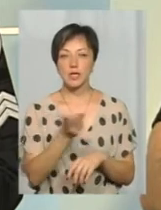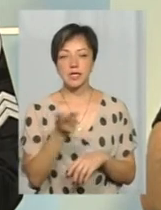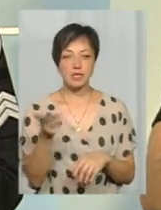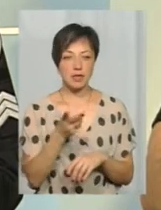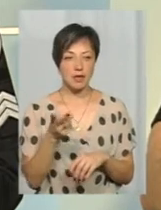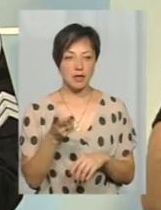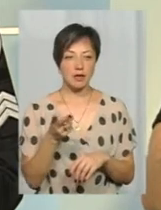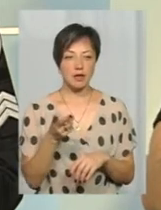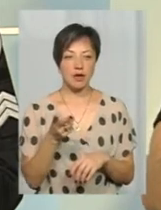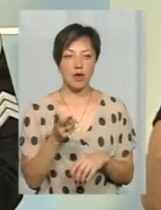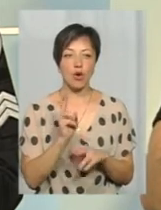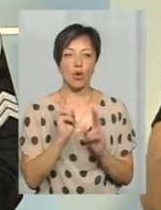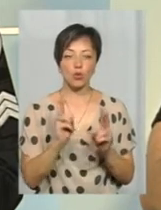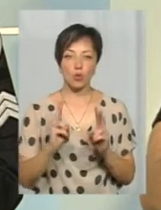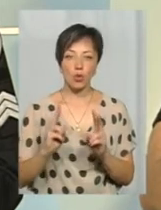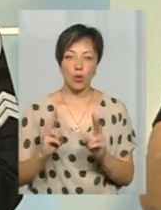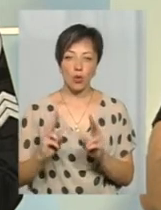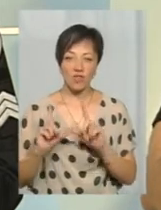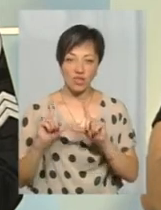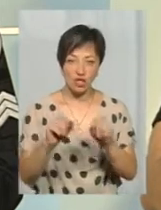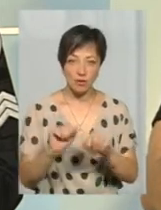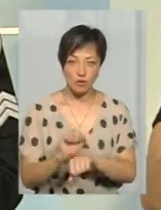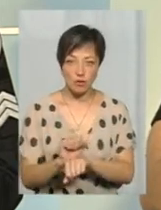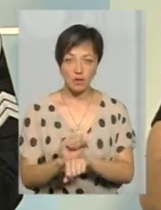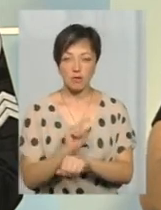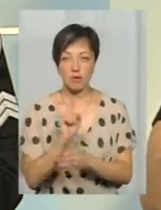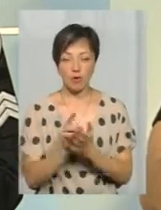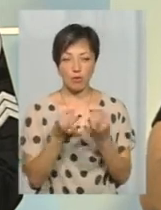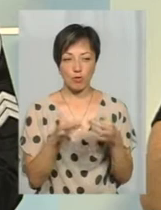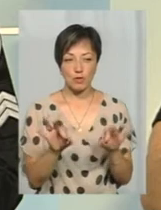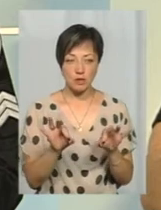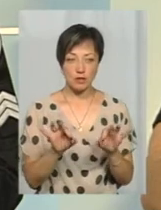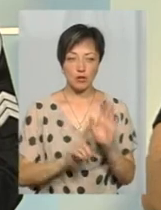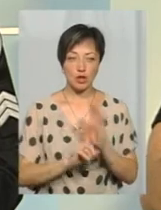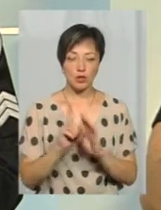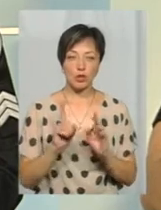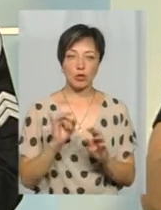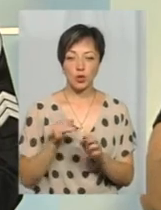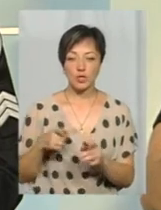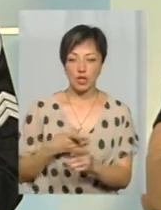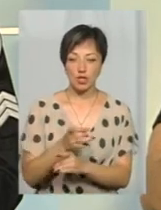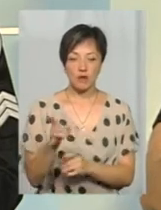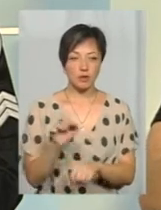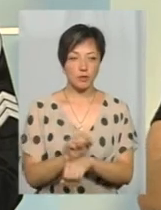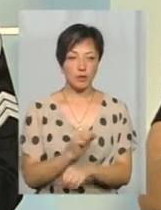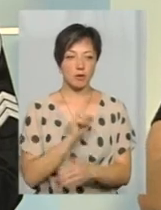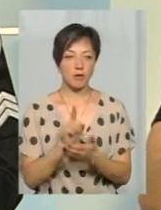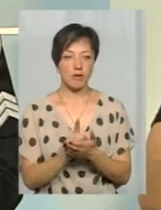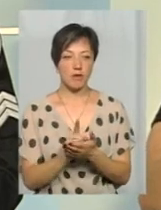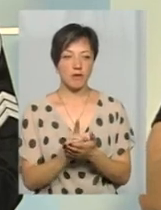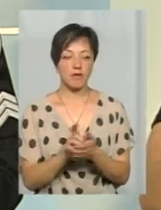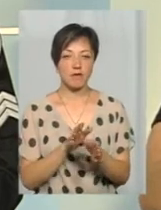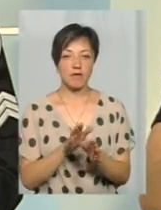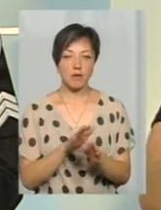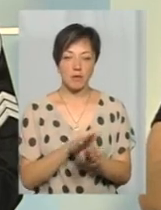безпосередньо, або той, хто від'їжджав від зупинки, мав пропустити, починаючи рух, чи той, хто заїжджав на зупинку, мав, скажімо,